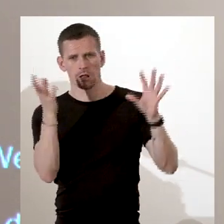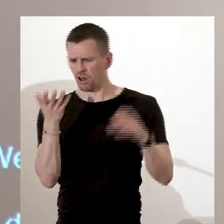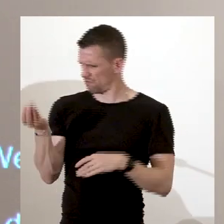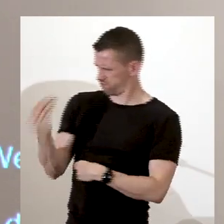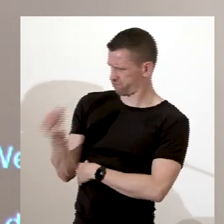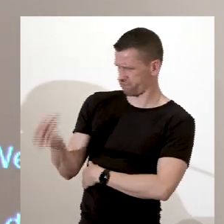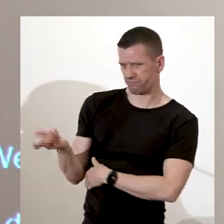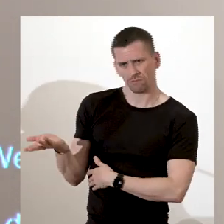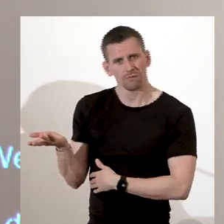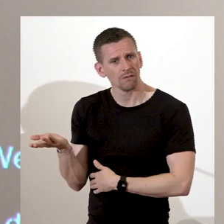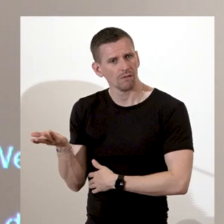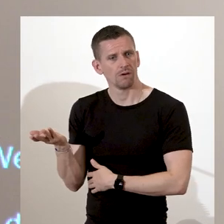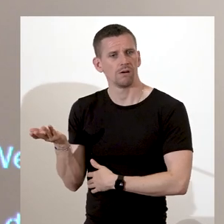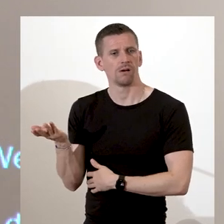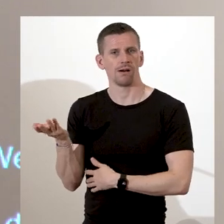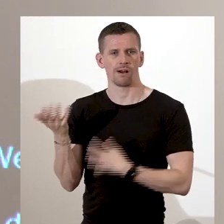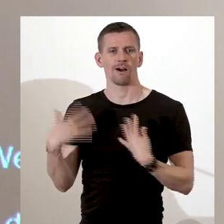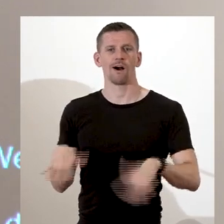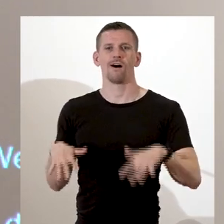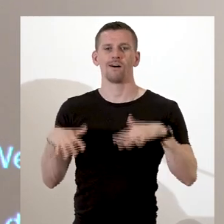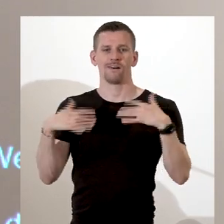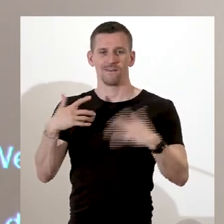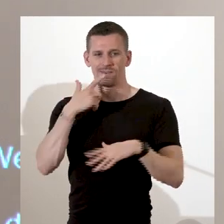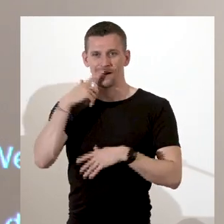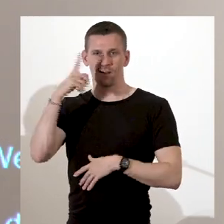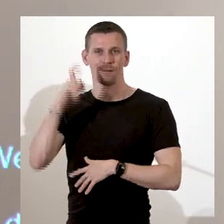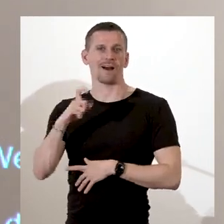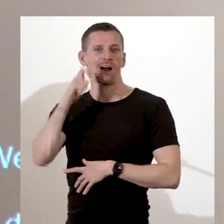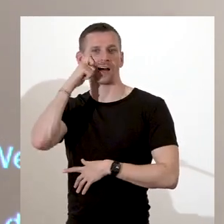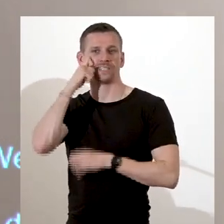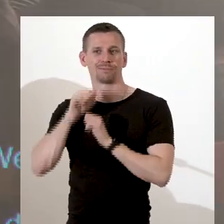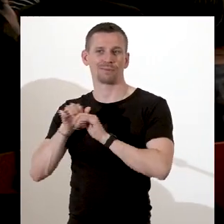installé et ancré dans les mentalités. Je m'arrête là.